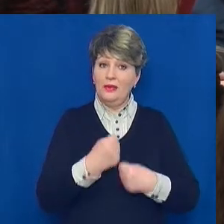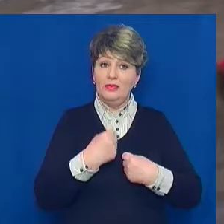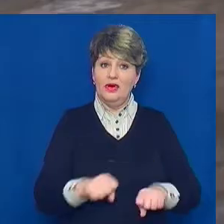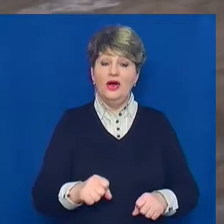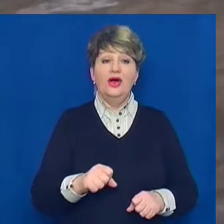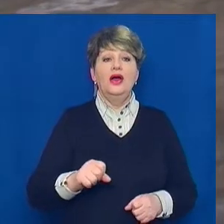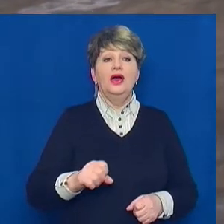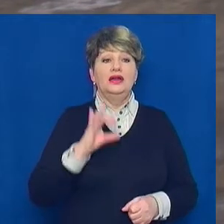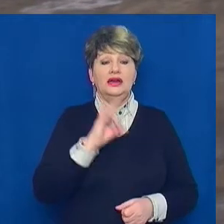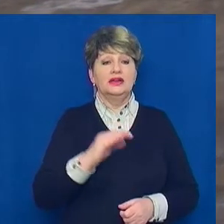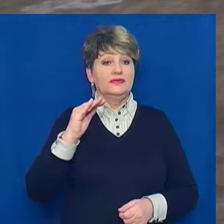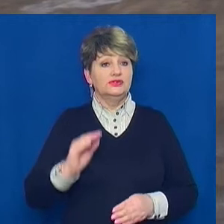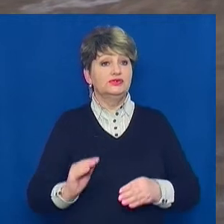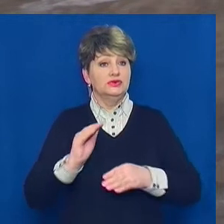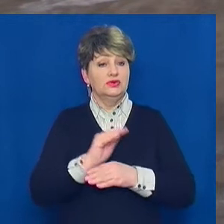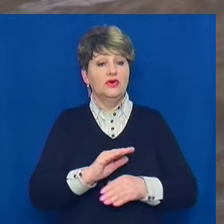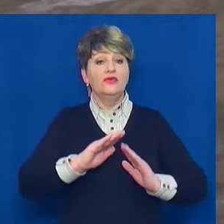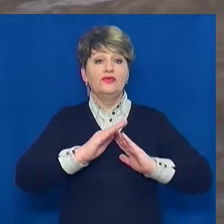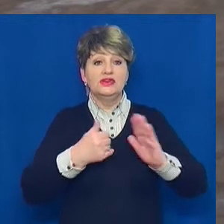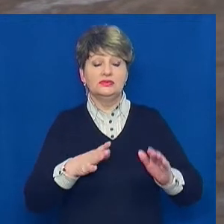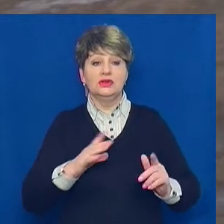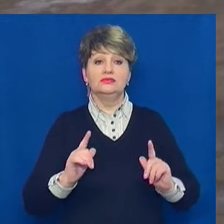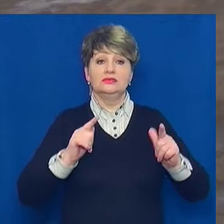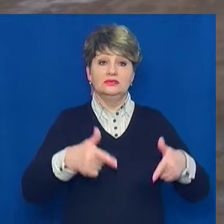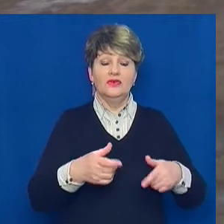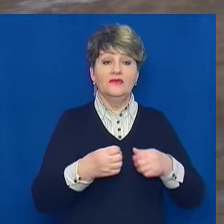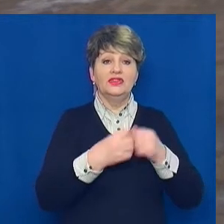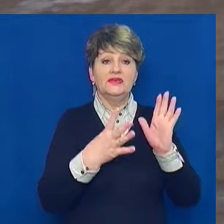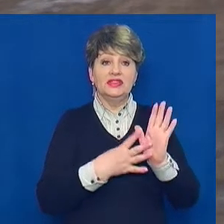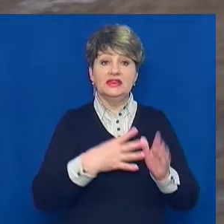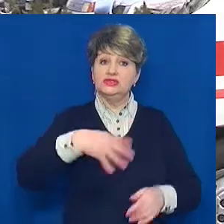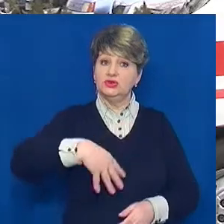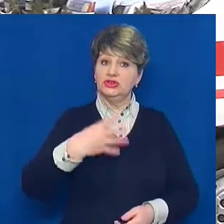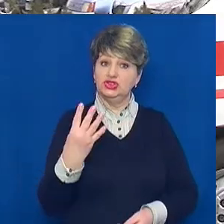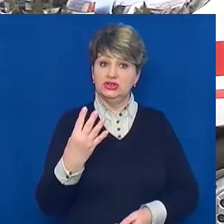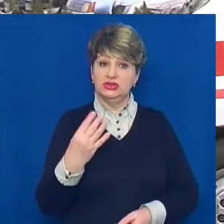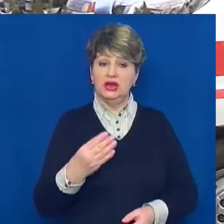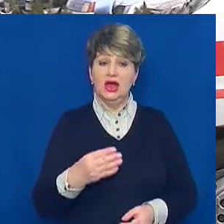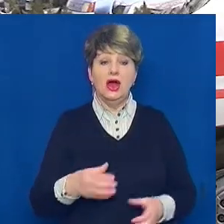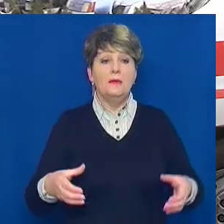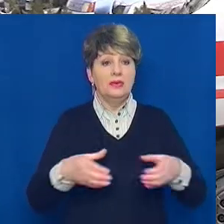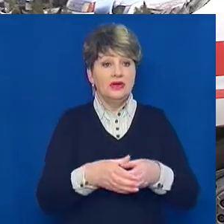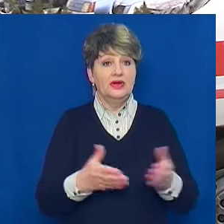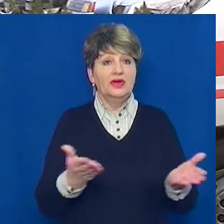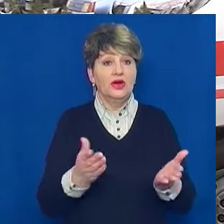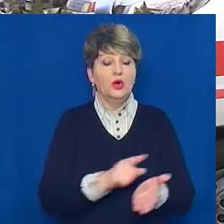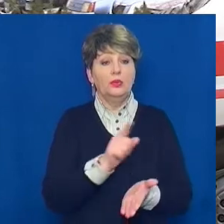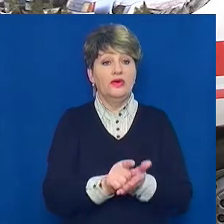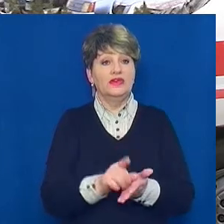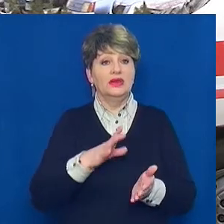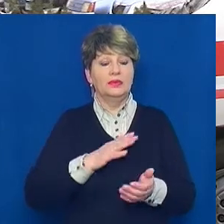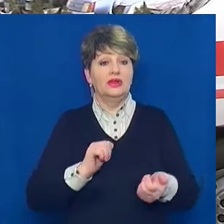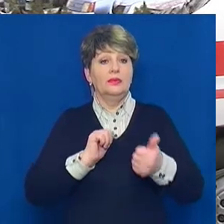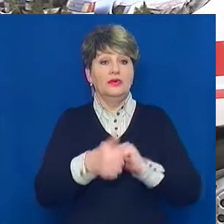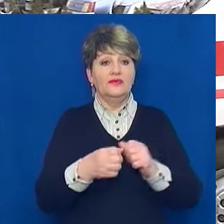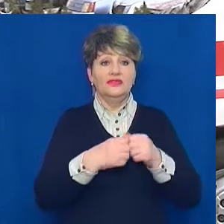додає, виклик на станцію швидкої надійшов о 19.44. Бригада, яка повинна була помінятися в 19.30,